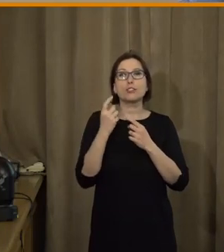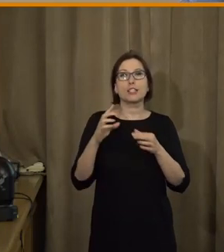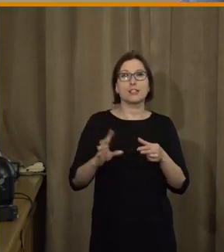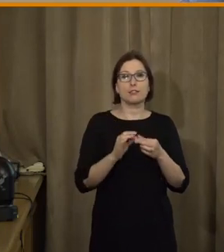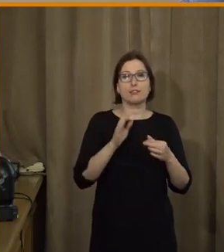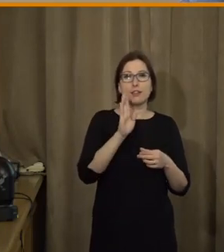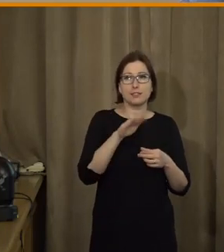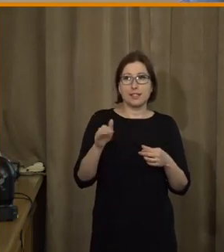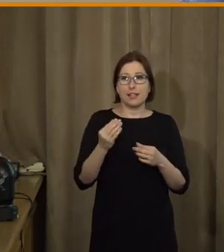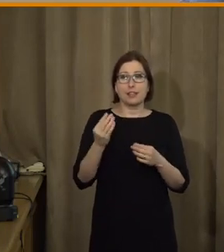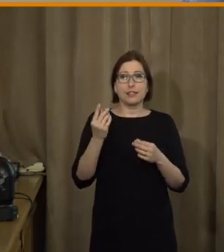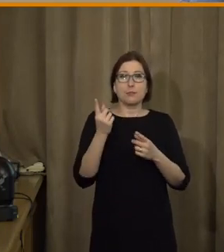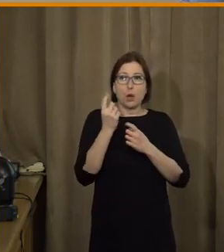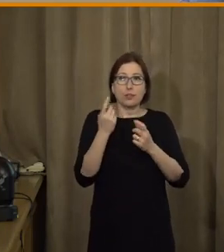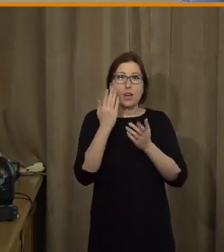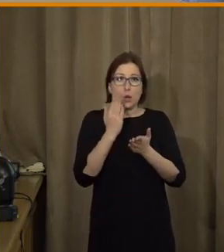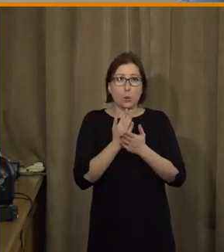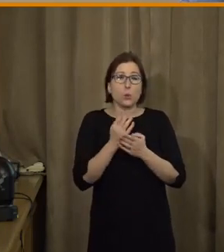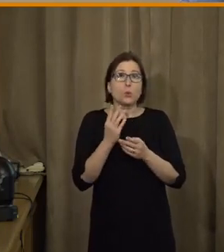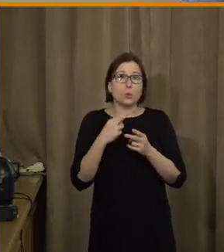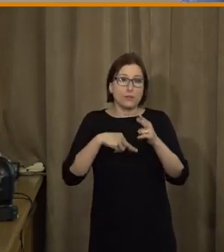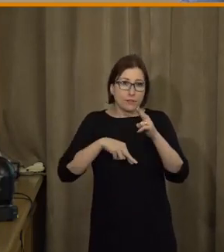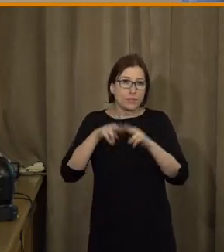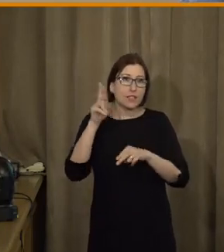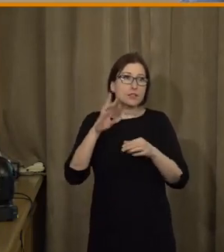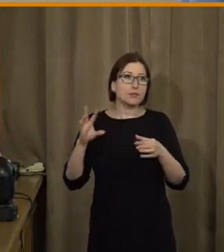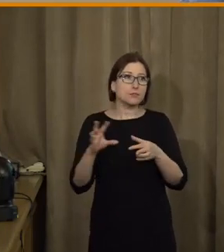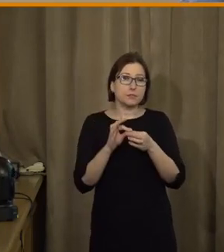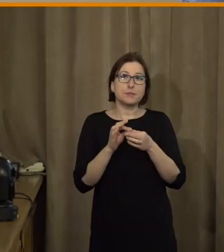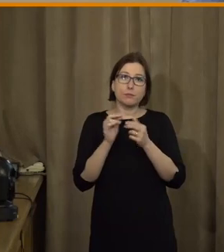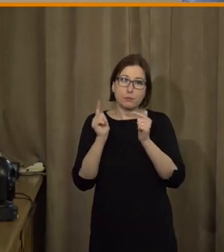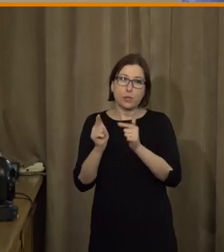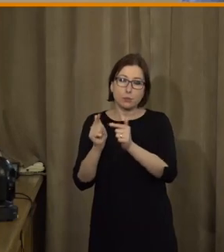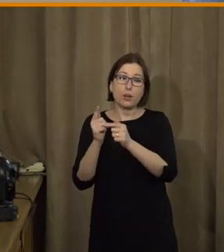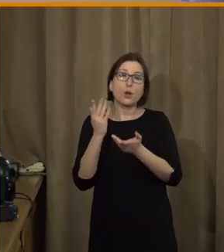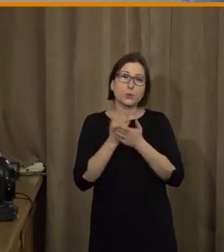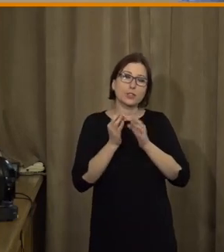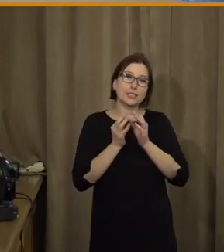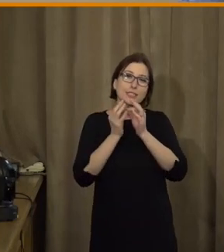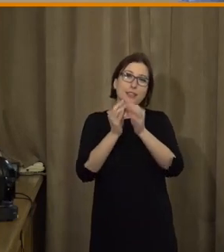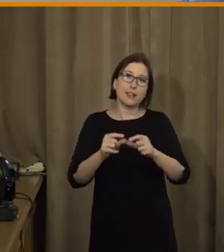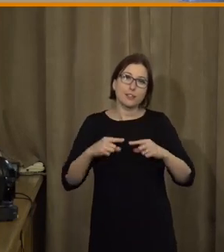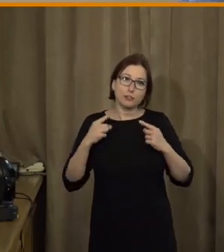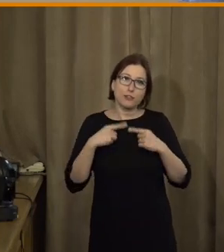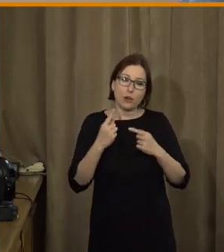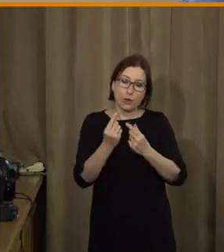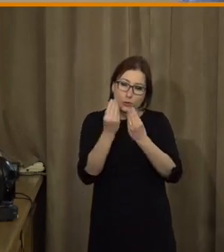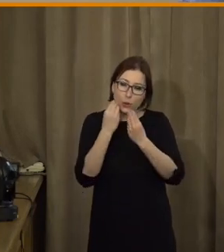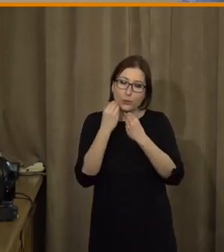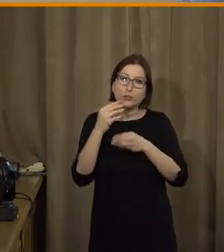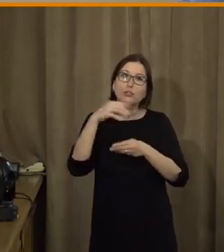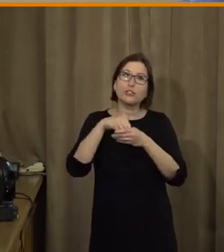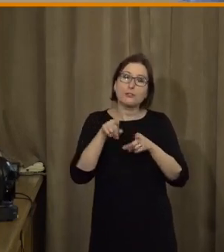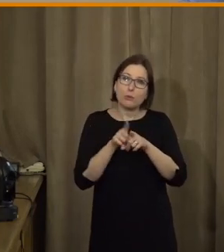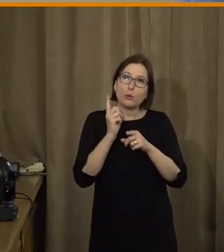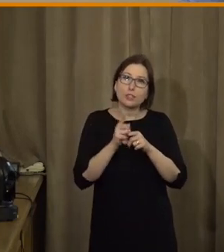je poměrně minimálně posilována, což souvisí s tím celoživotním učením, že přesně se musím adaptovat na ty věci, které